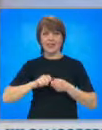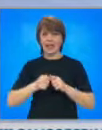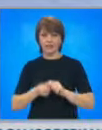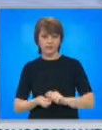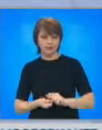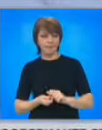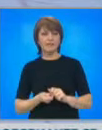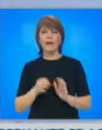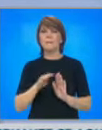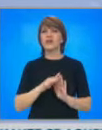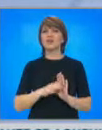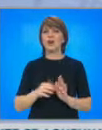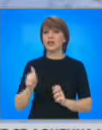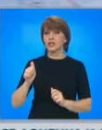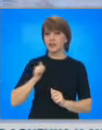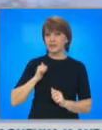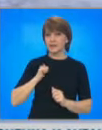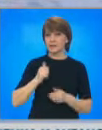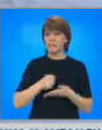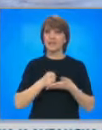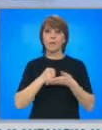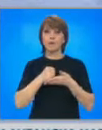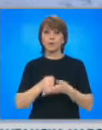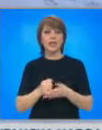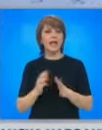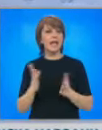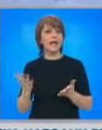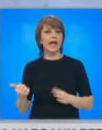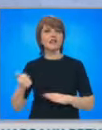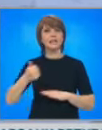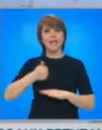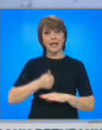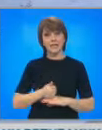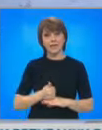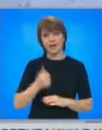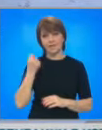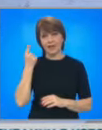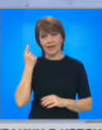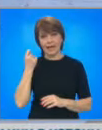автономия, дали ще се запази делегираният им бюджет и как ще се назначава директора Тим.